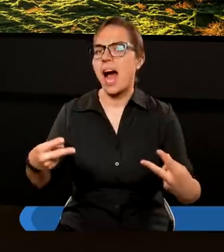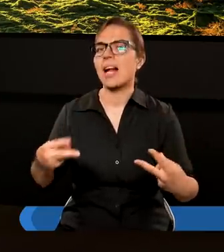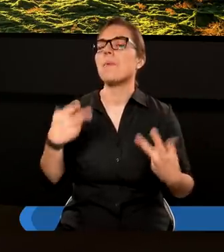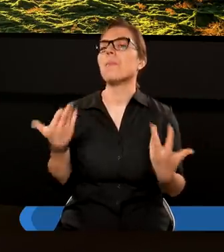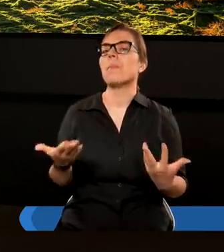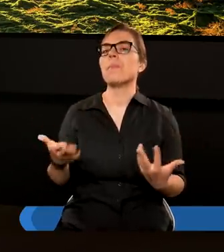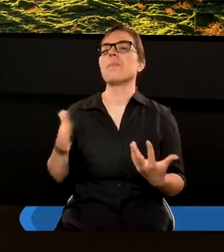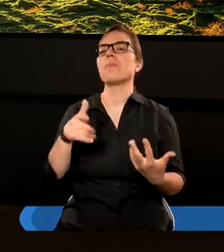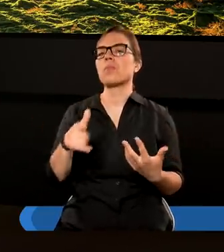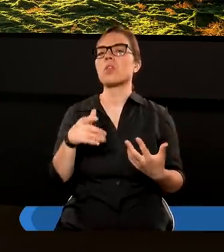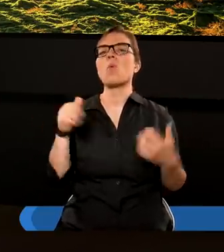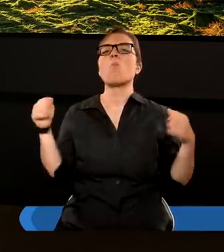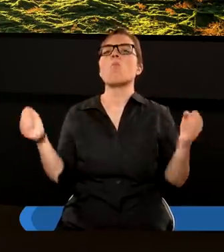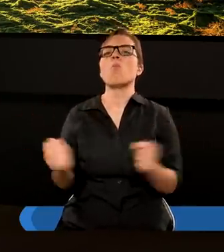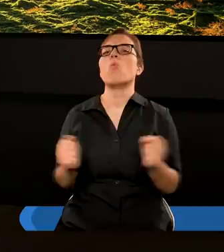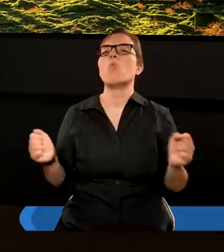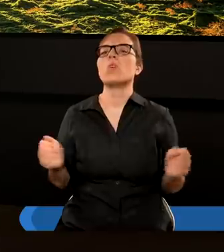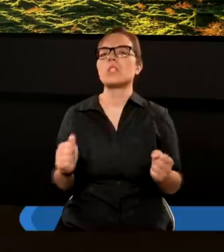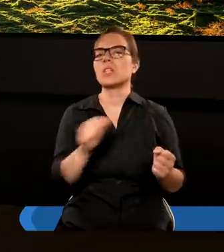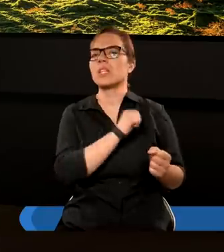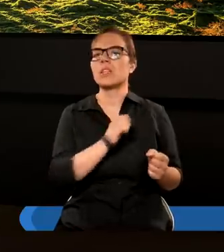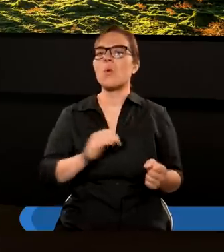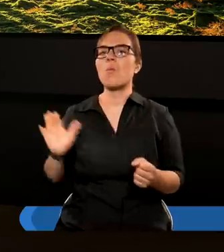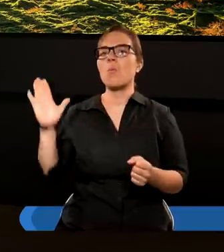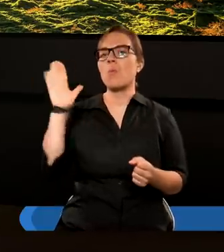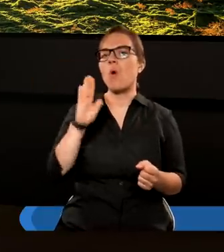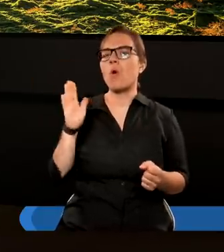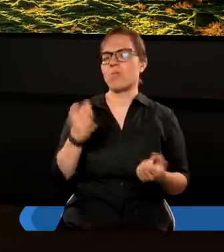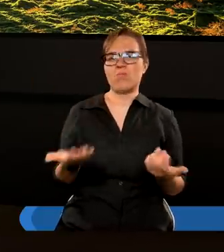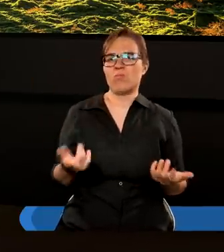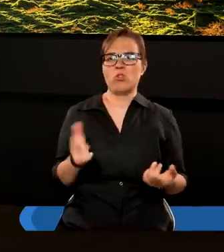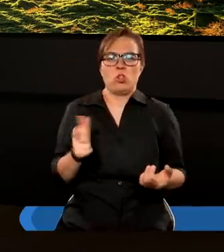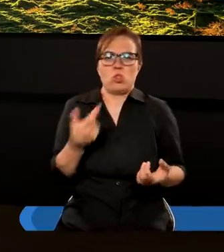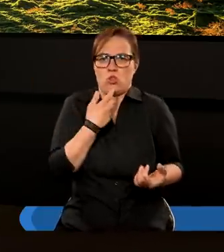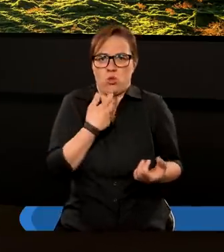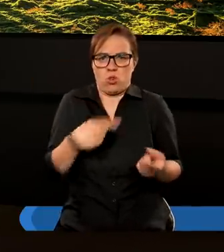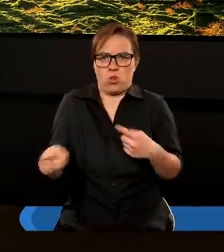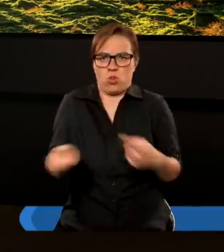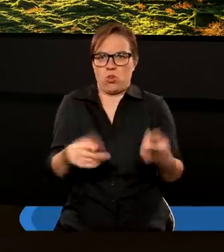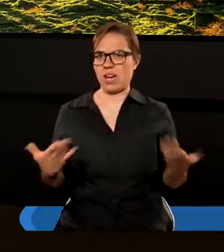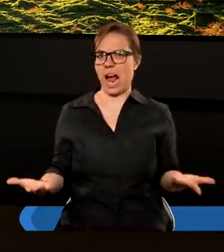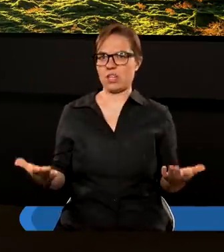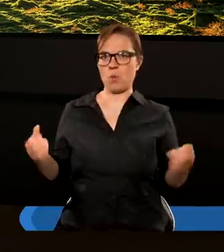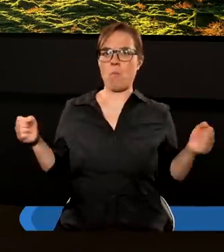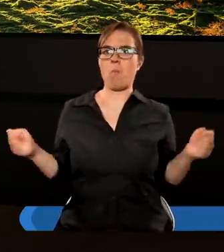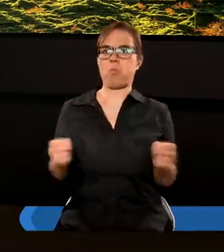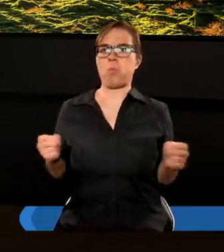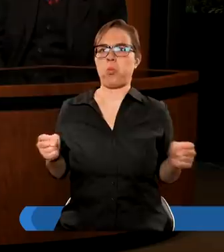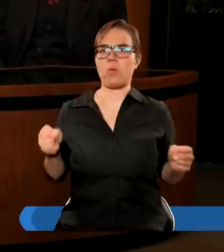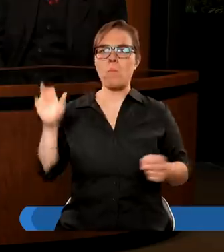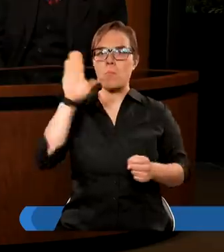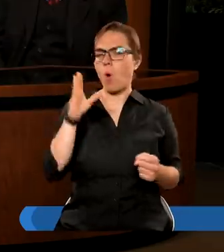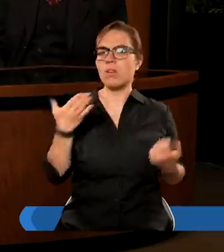bójcie się Boga. Co to znaczy bójcie się Boga?